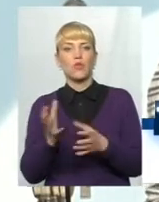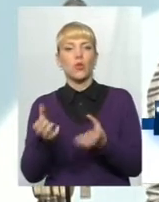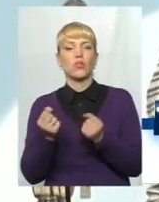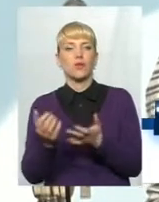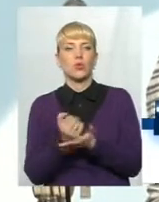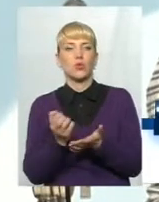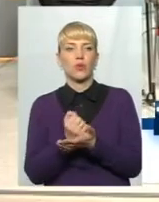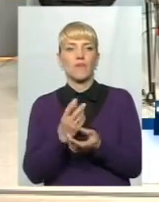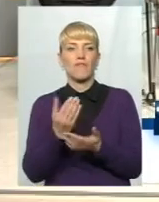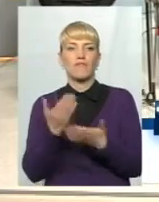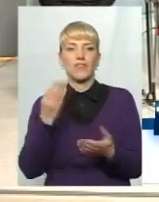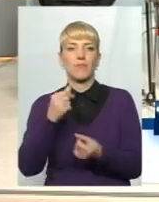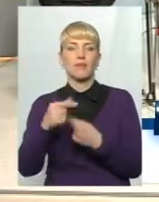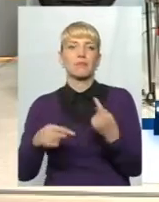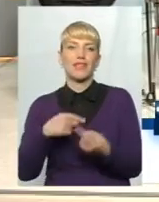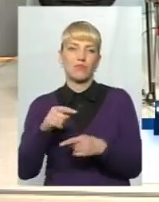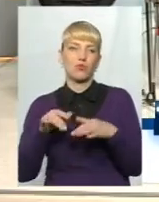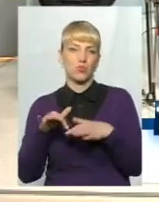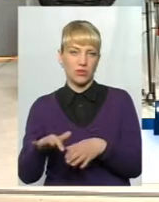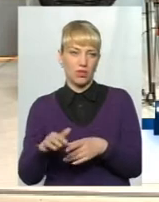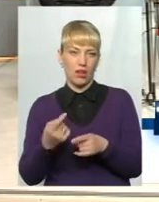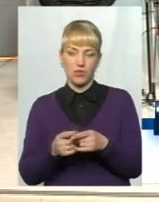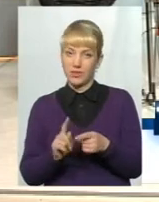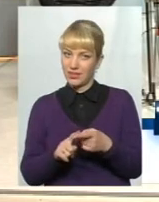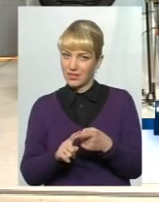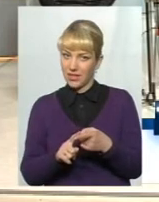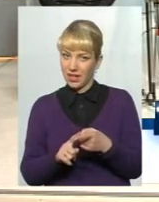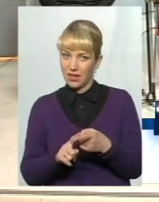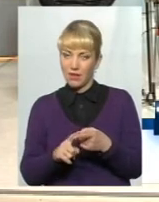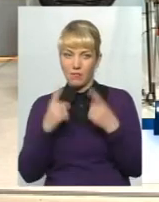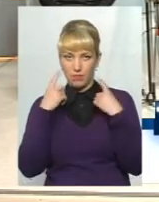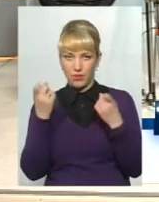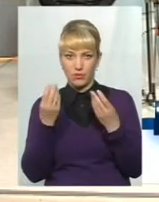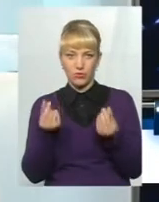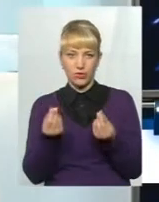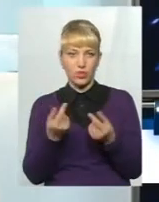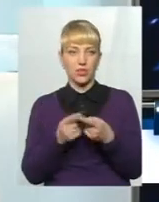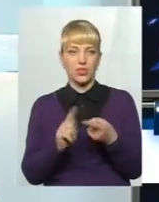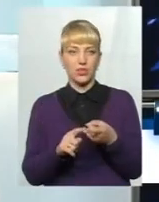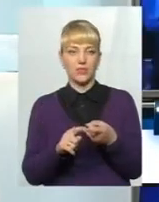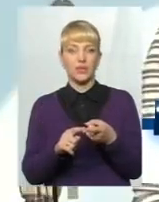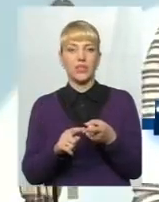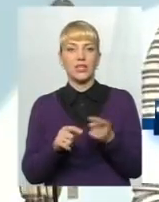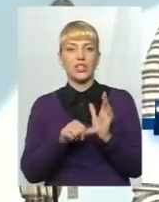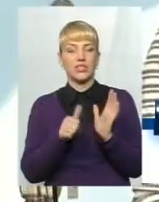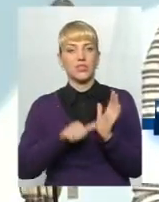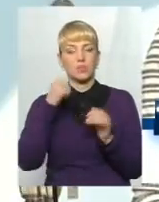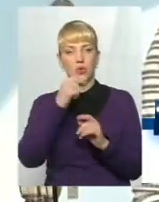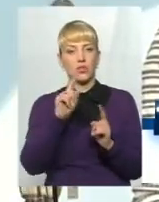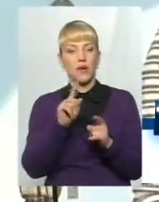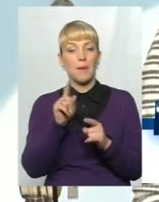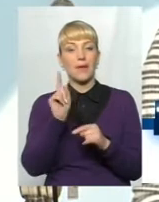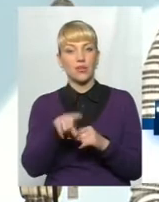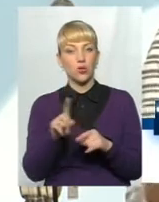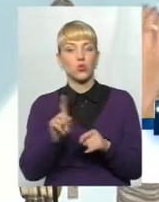дохід від підприємницької діяльності. І це доволі немаленькі гроші. Це 816 тисяч, так? Так, при тому, що в неї було